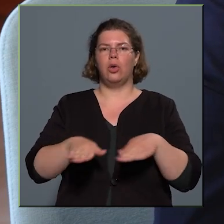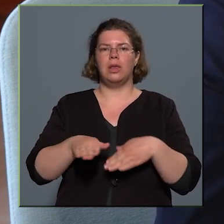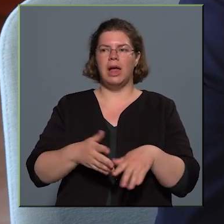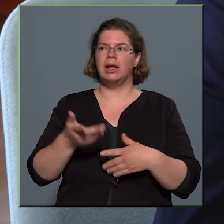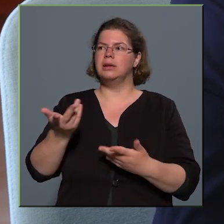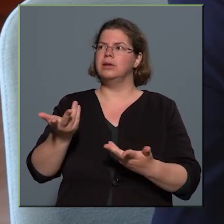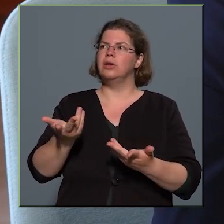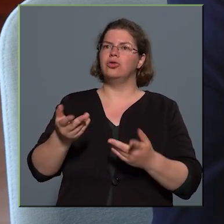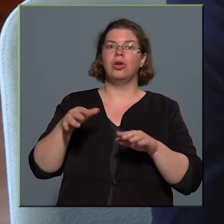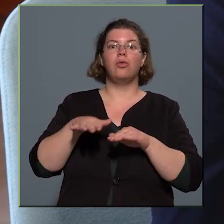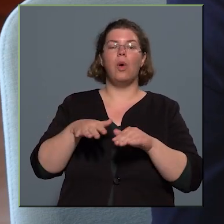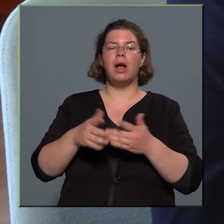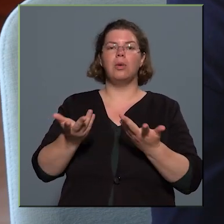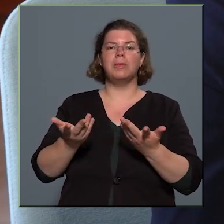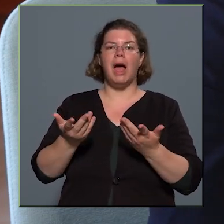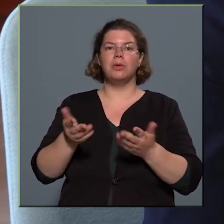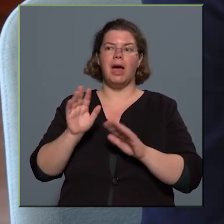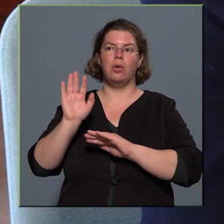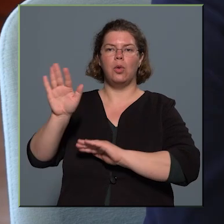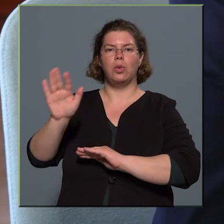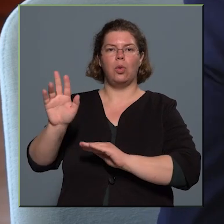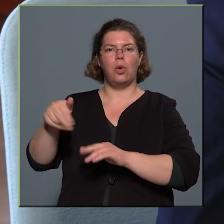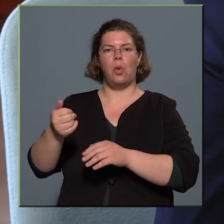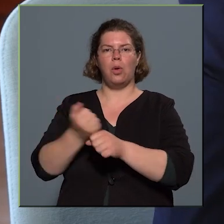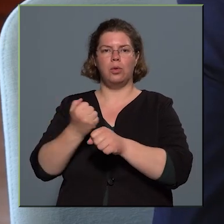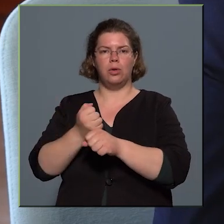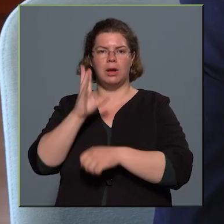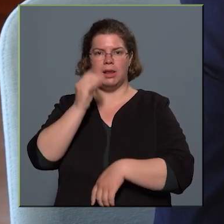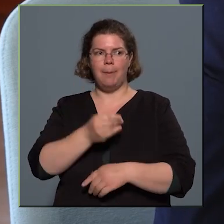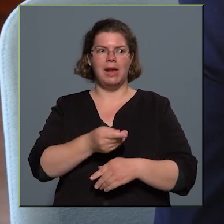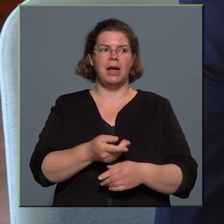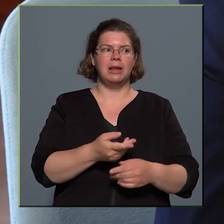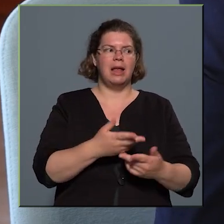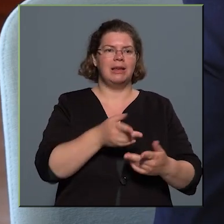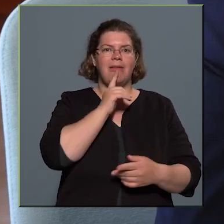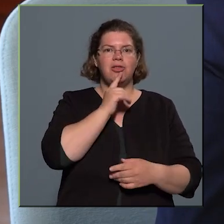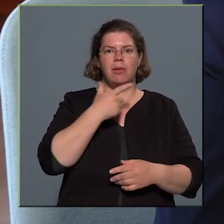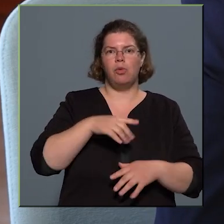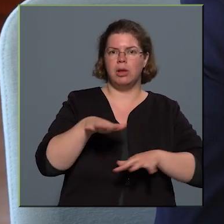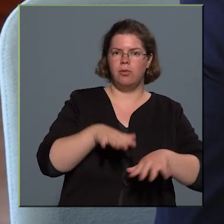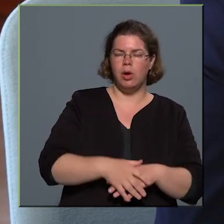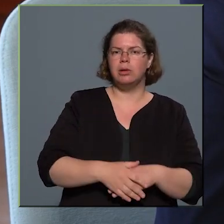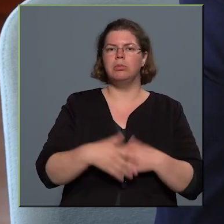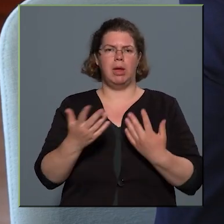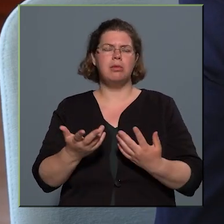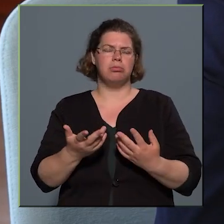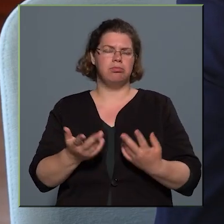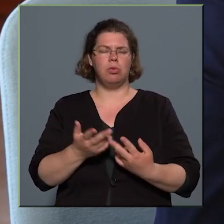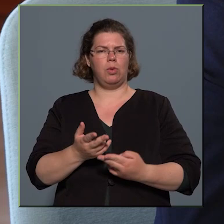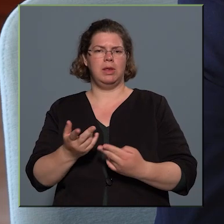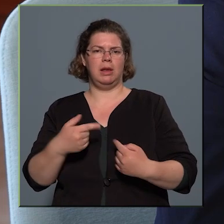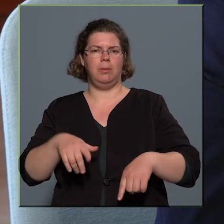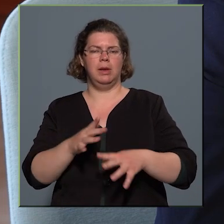office, amikor nem jár annyi októ az utakon, azért az könnyítette a mi helyzetünket. Tehát itt én azt gondolom, hogyha 2019-hez viszonyítunk,